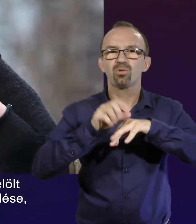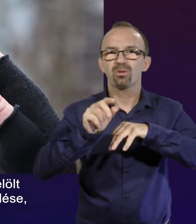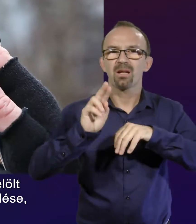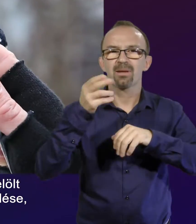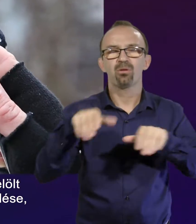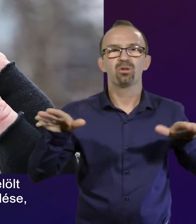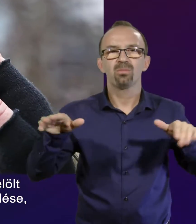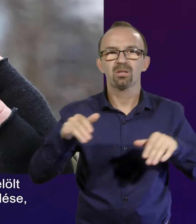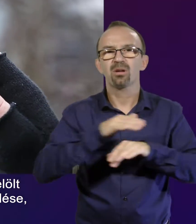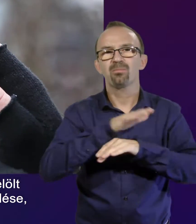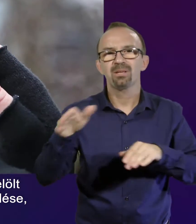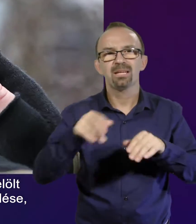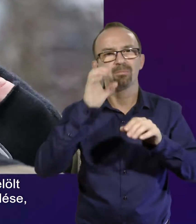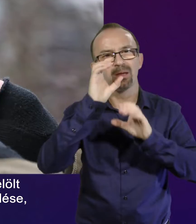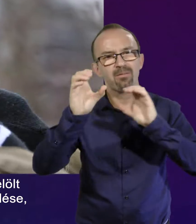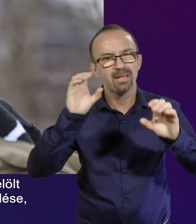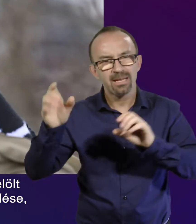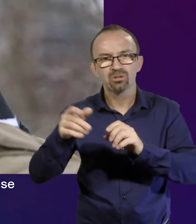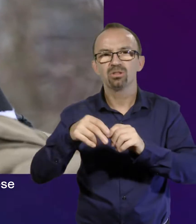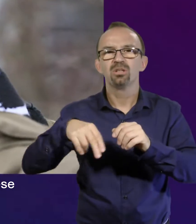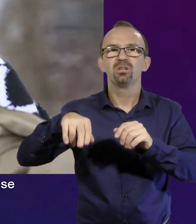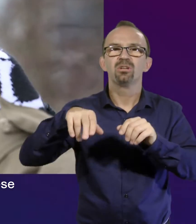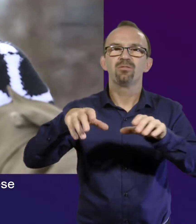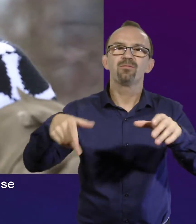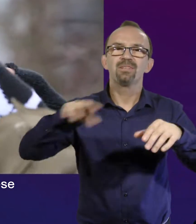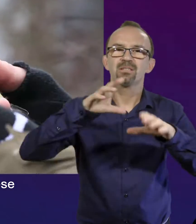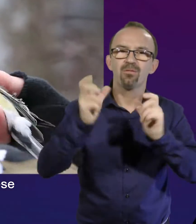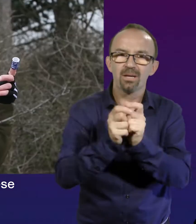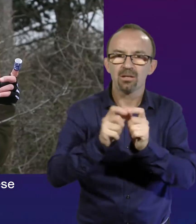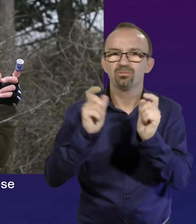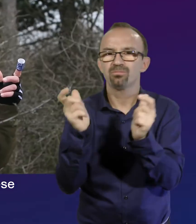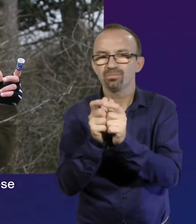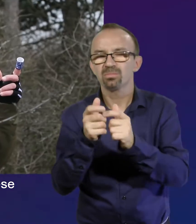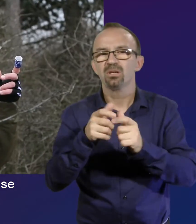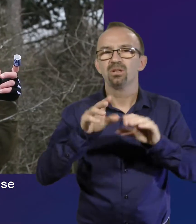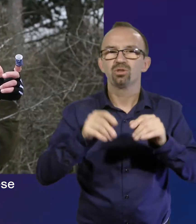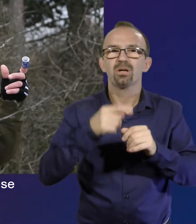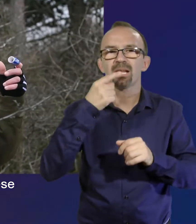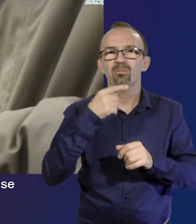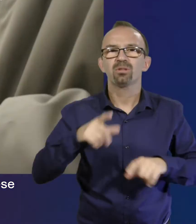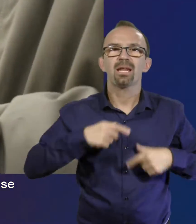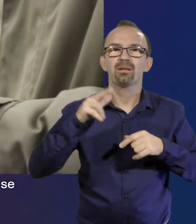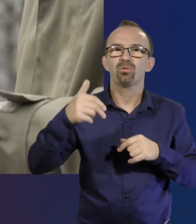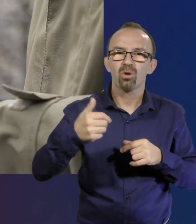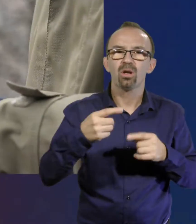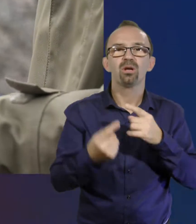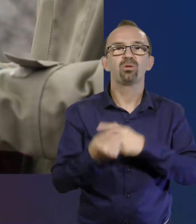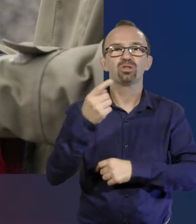gyűrűkkel megjelölt madarak minden egyes megfigyelése, visszafogása vagy kézrekerülése sokat árul el életükről,